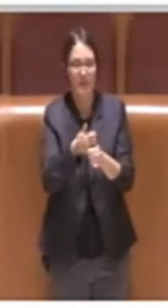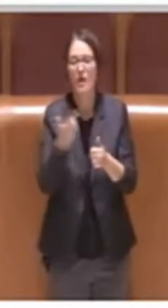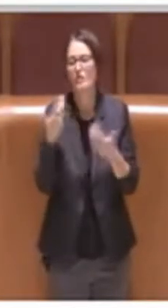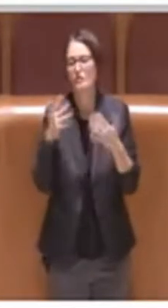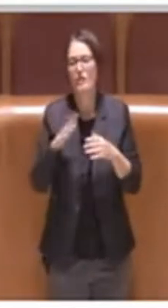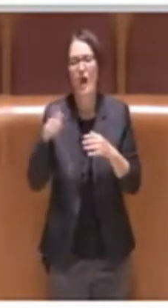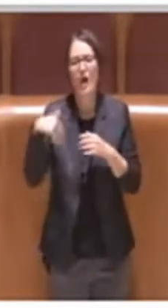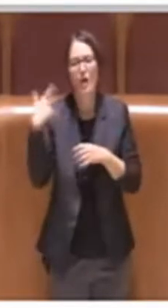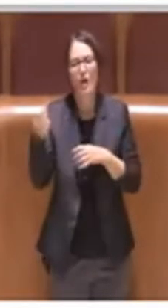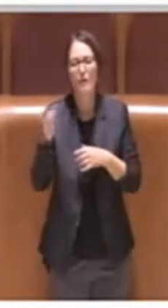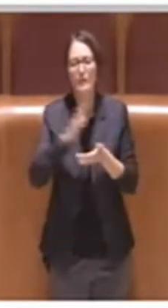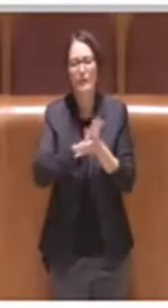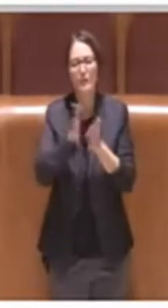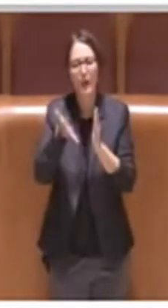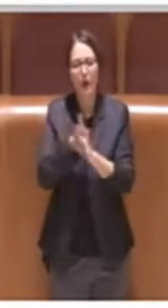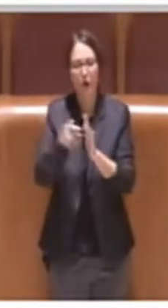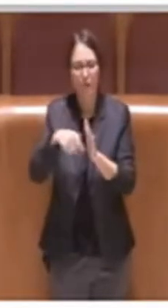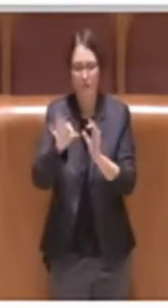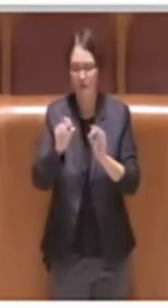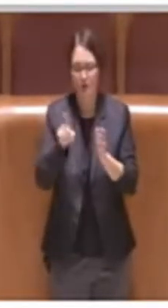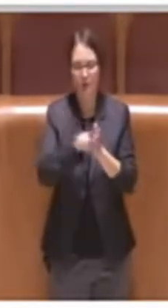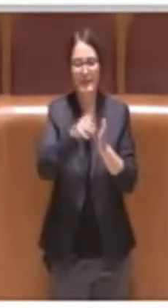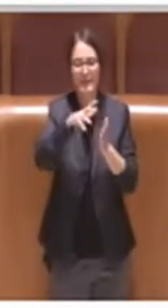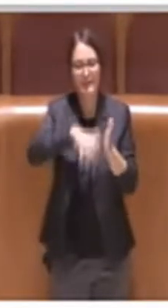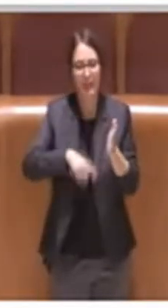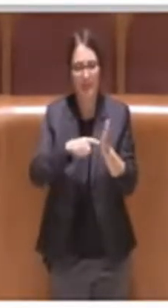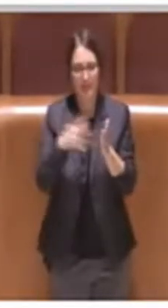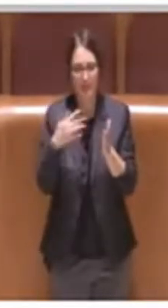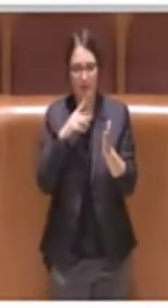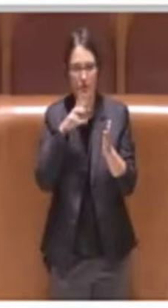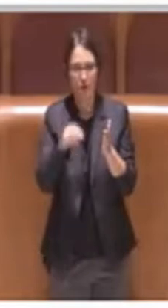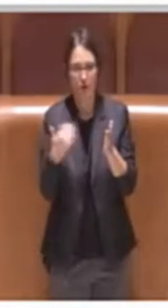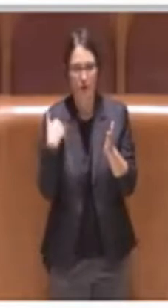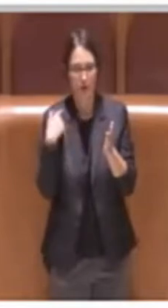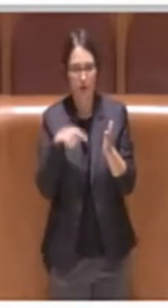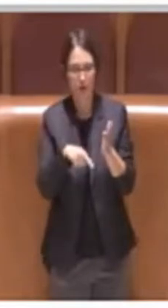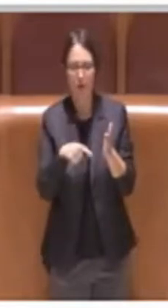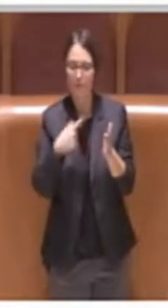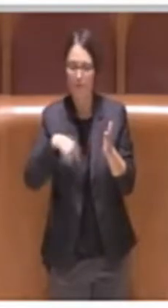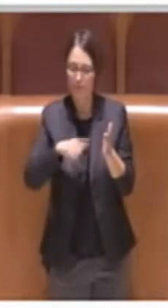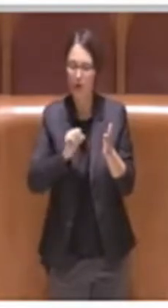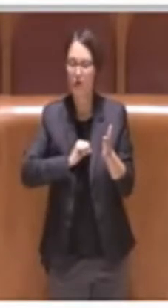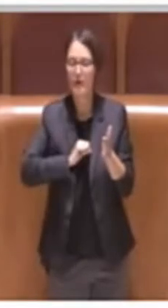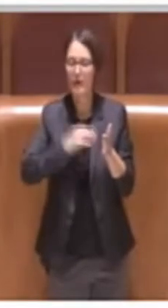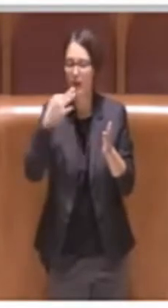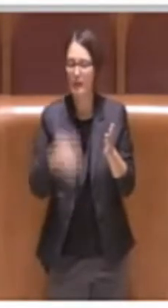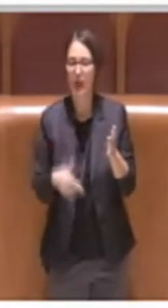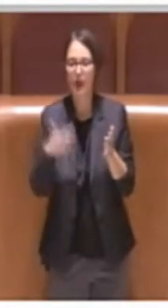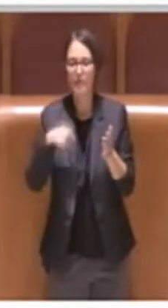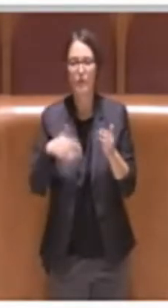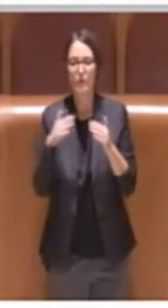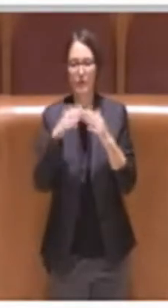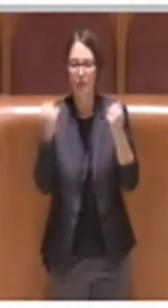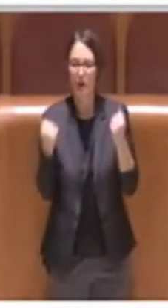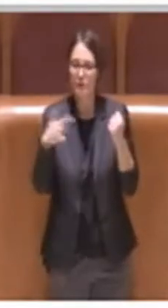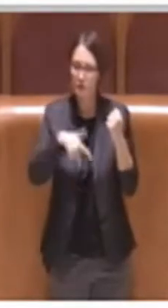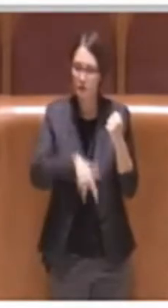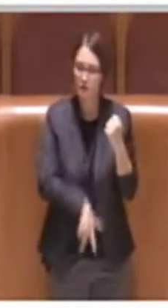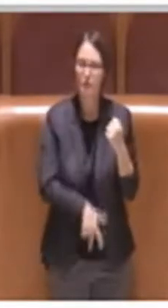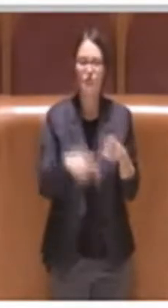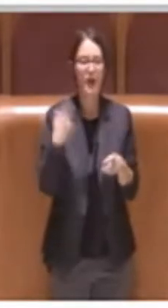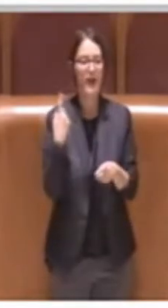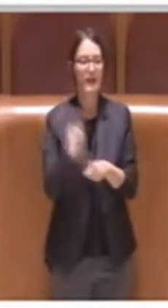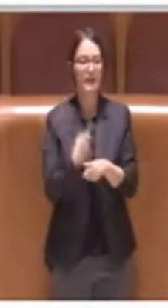delibera, come ho detto prima, noi crediamo in quanto, secondo noi, l'housing sociale deve essere